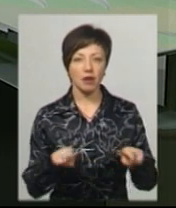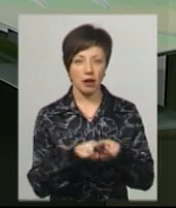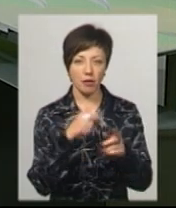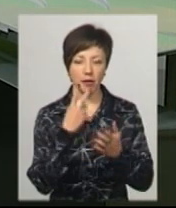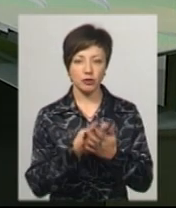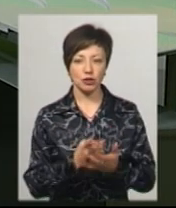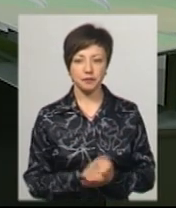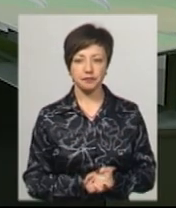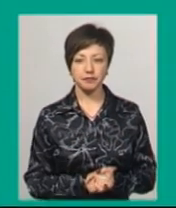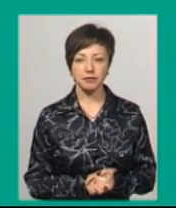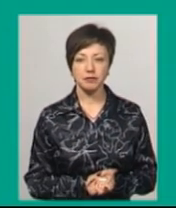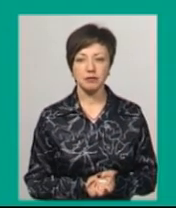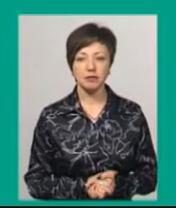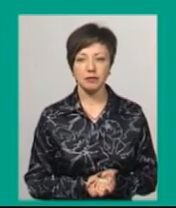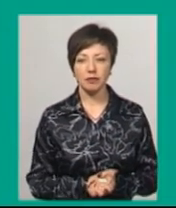побачите.